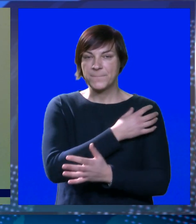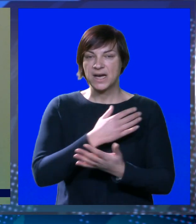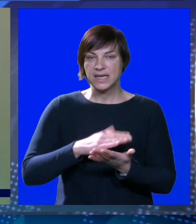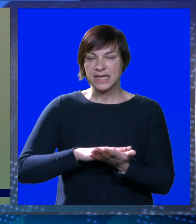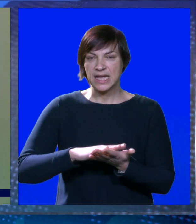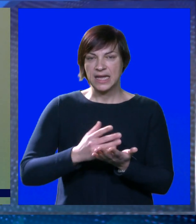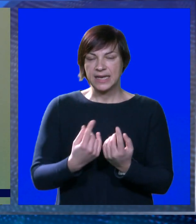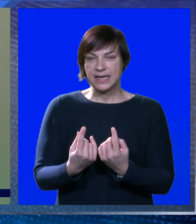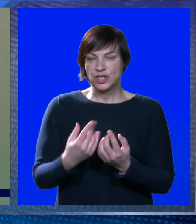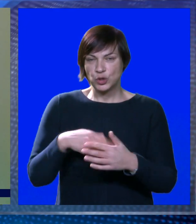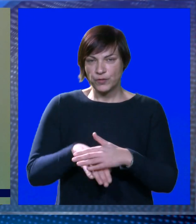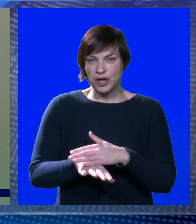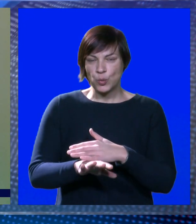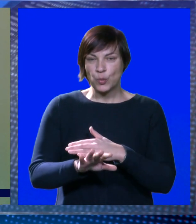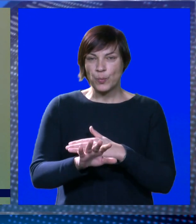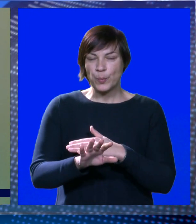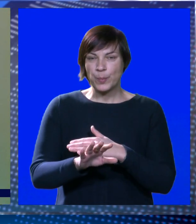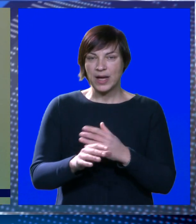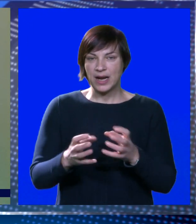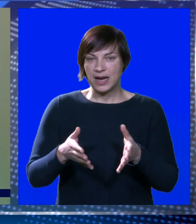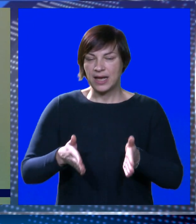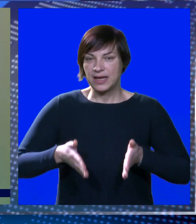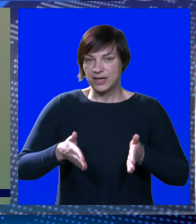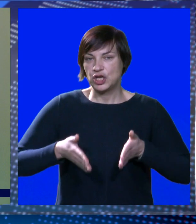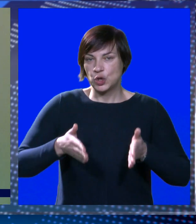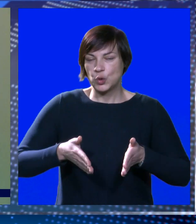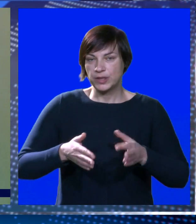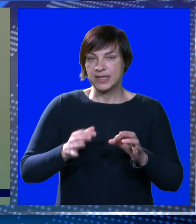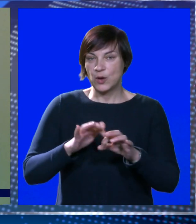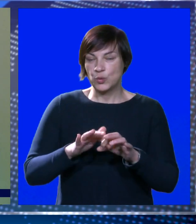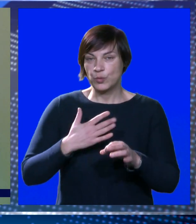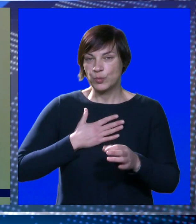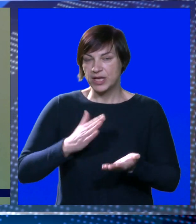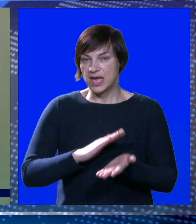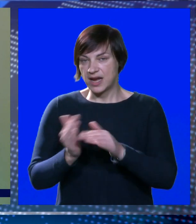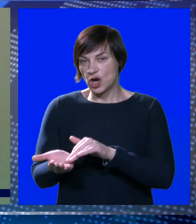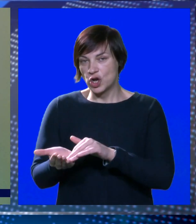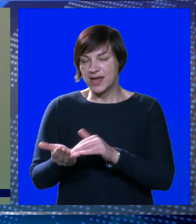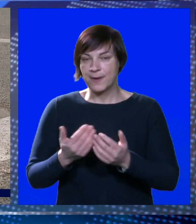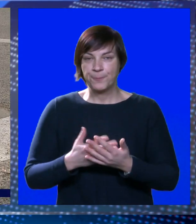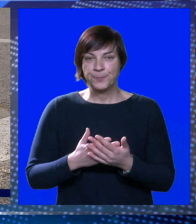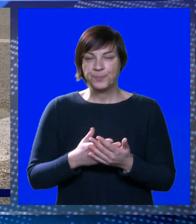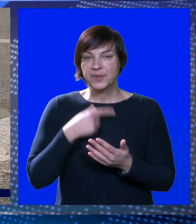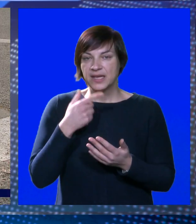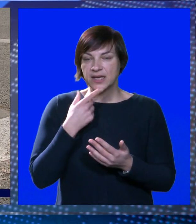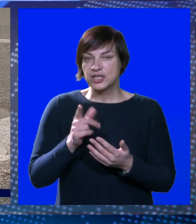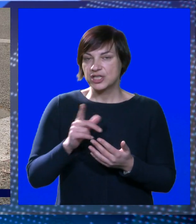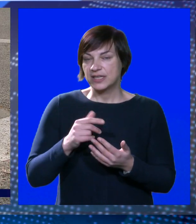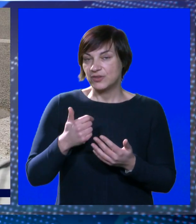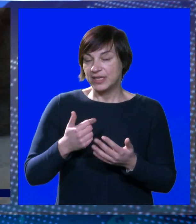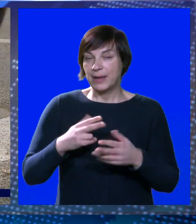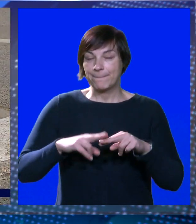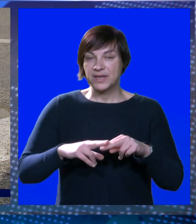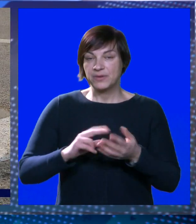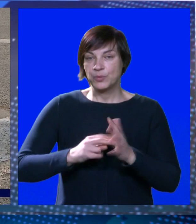potezu na trotoaru, upala rota od kolica u rupu i ja iz kolica na koljene. Kaže kako to nije